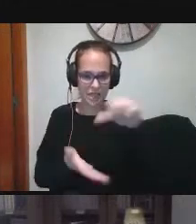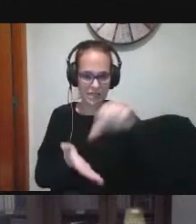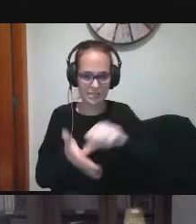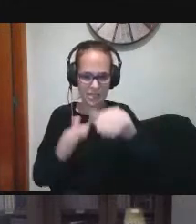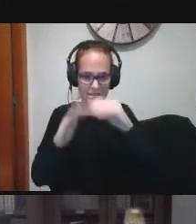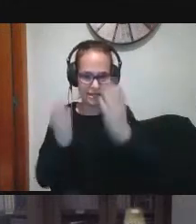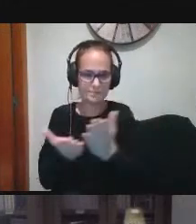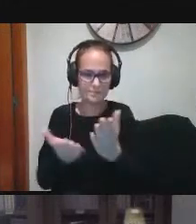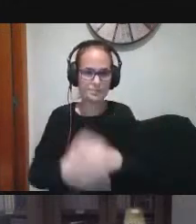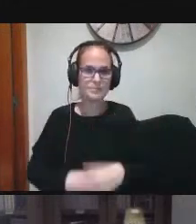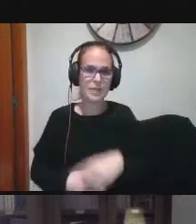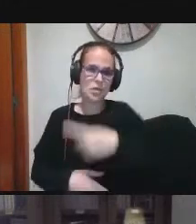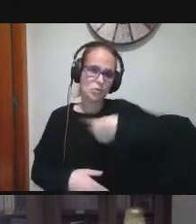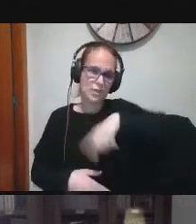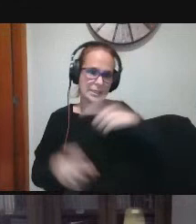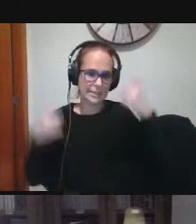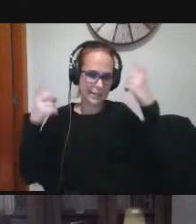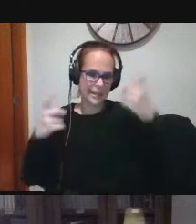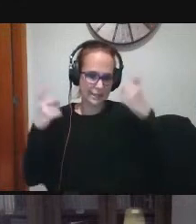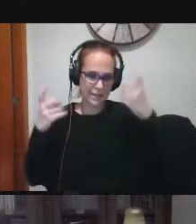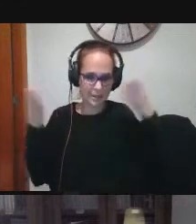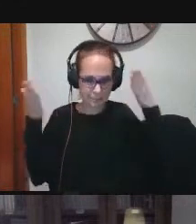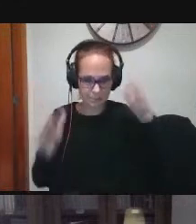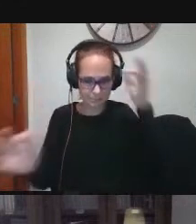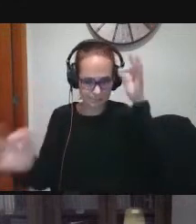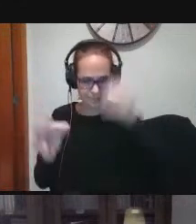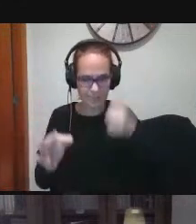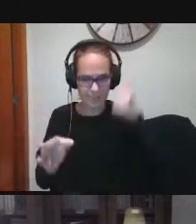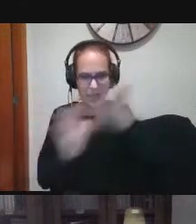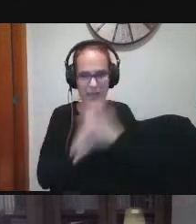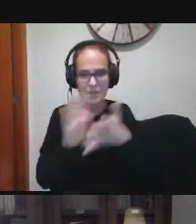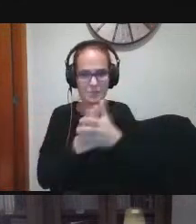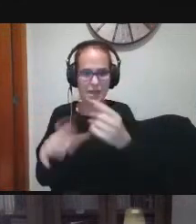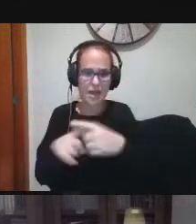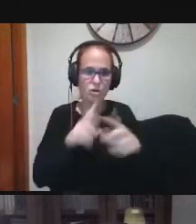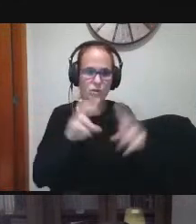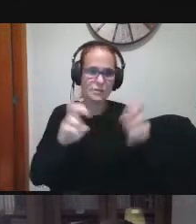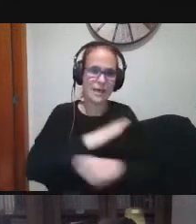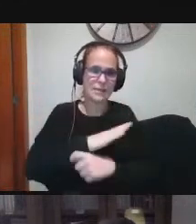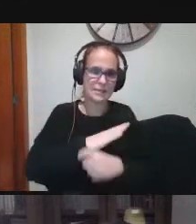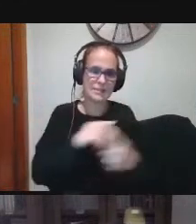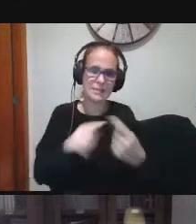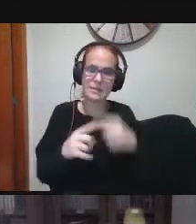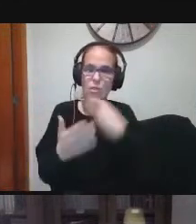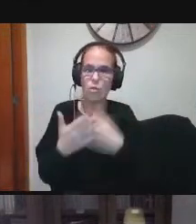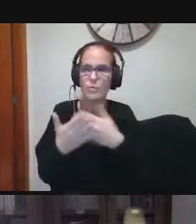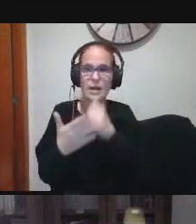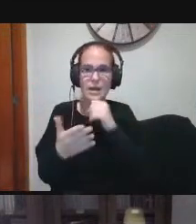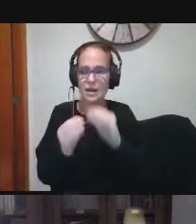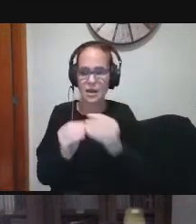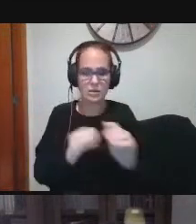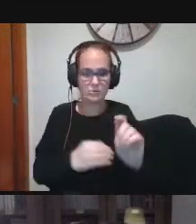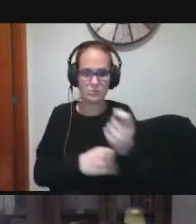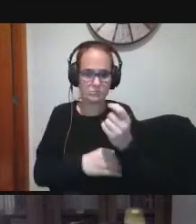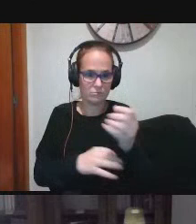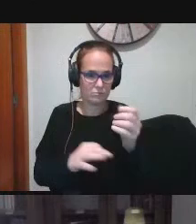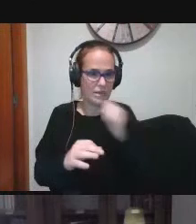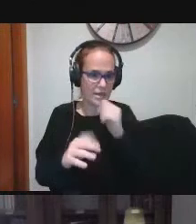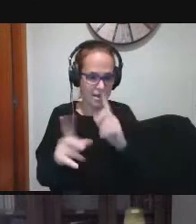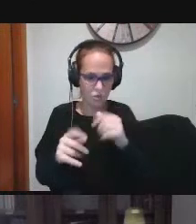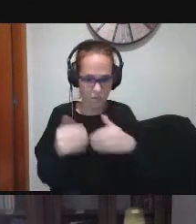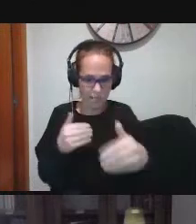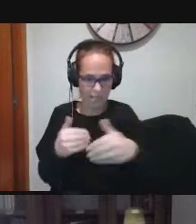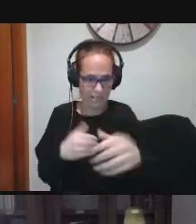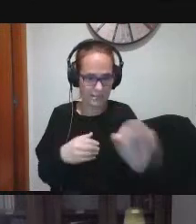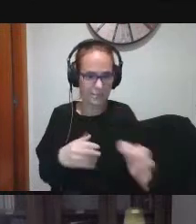Nosaltres intentarem aterrar una mica més i explicar algunes coses sobretot no tant de l'estratègia que és un document que encara no ha sortit com deia la Roser ja sortirà